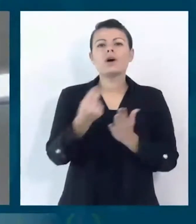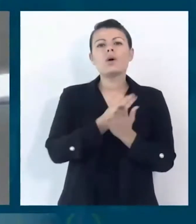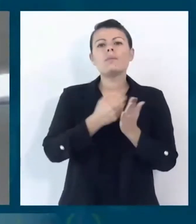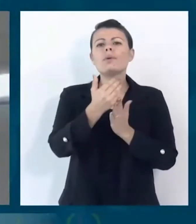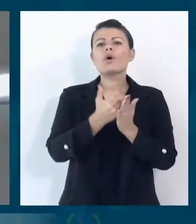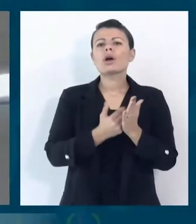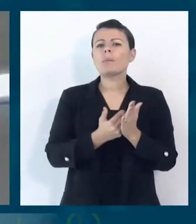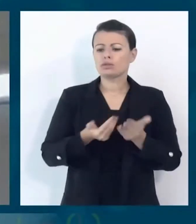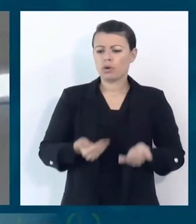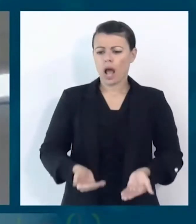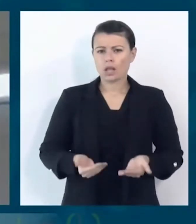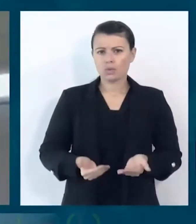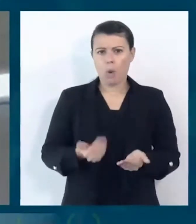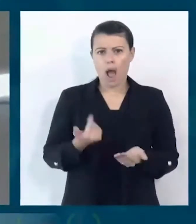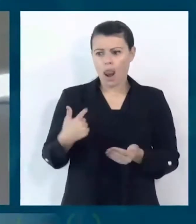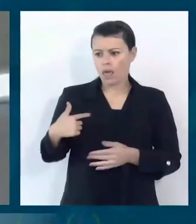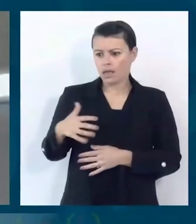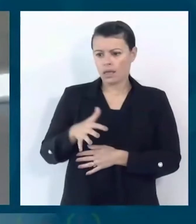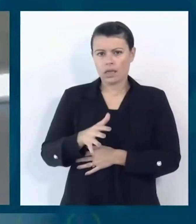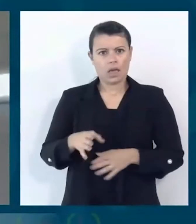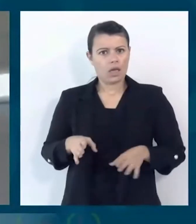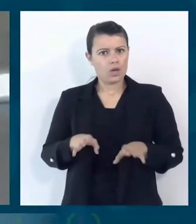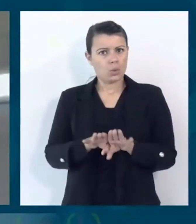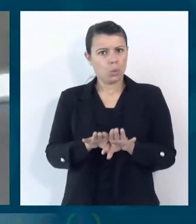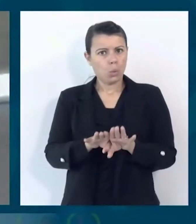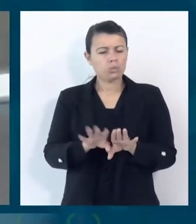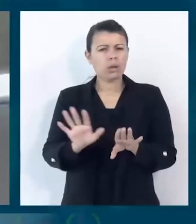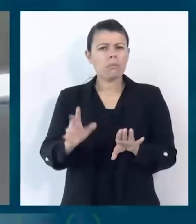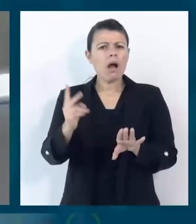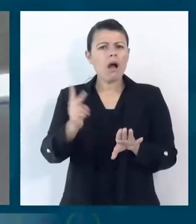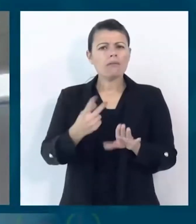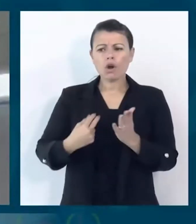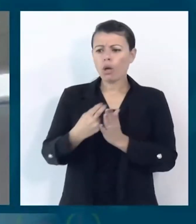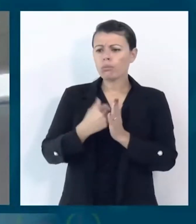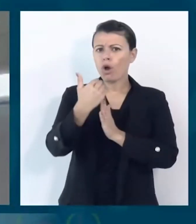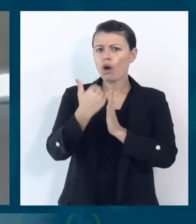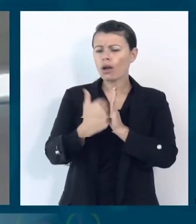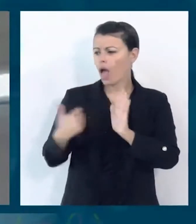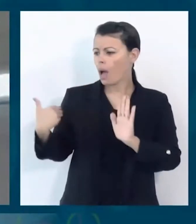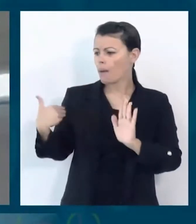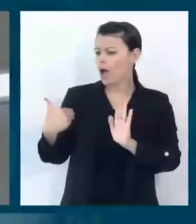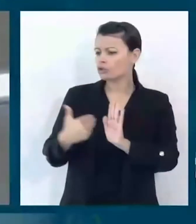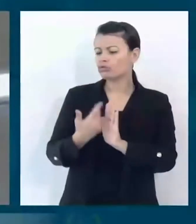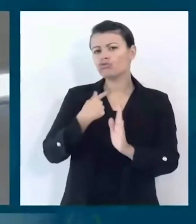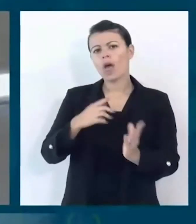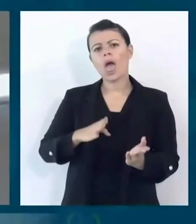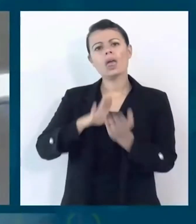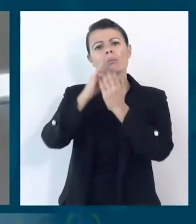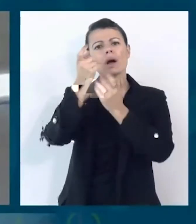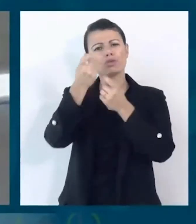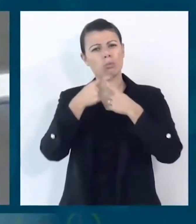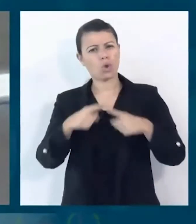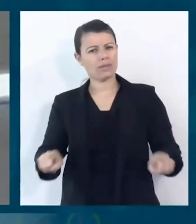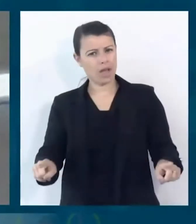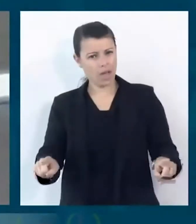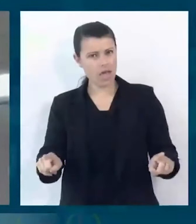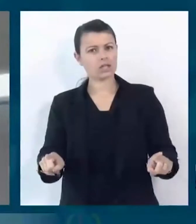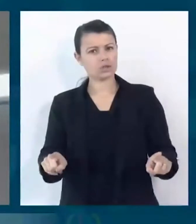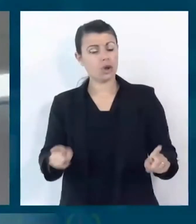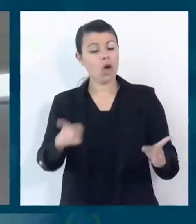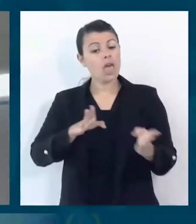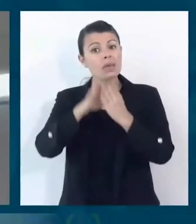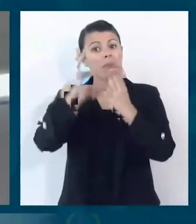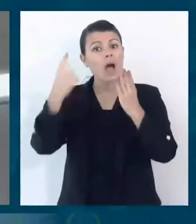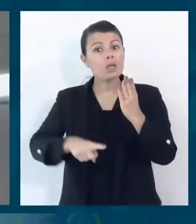concludere ma infatti ha conosciuto un impatto importante perché